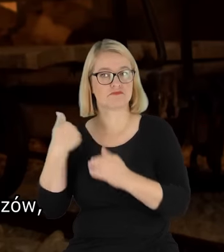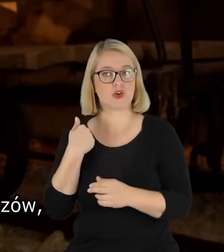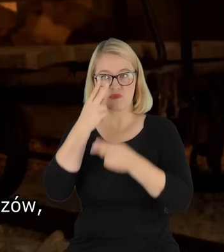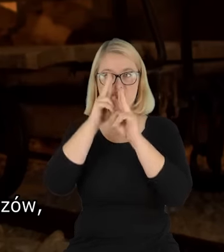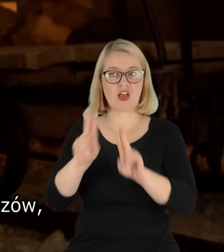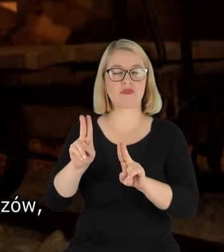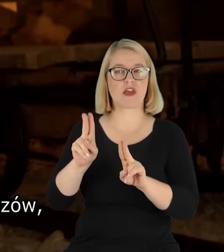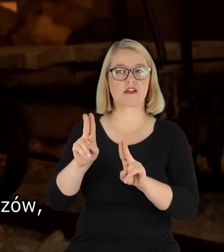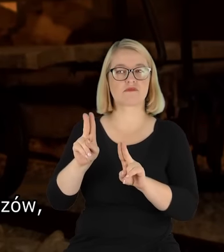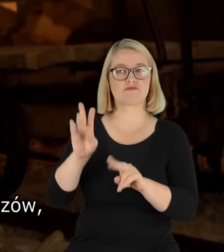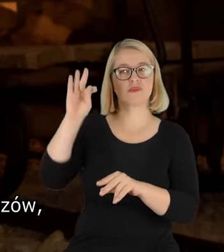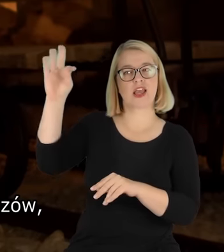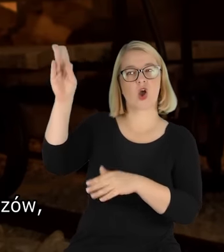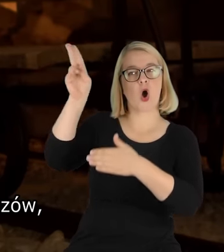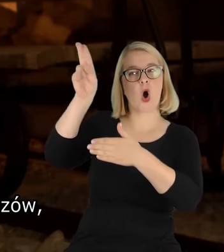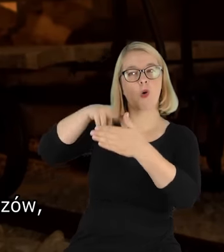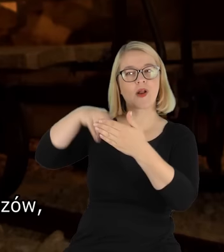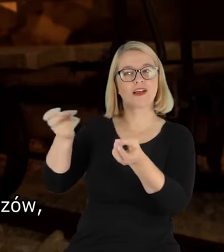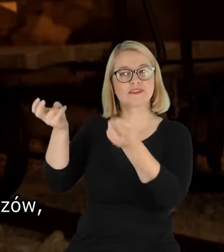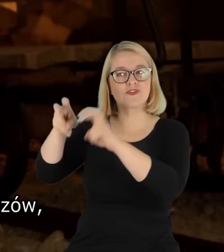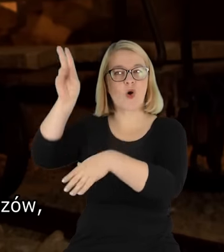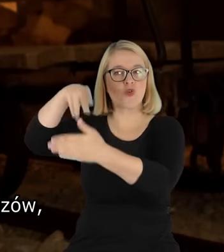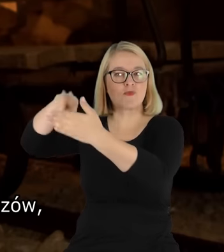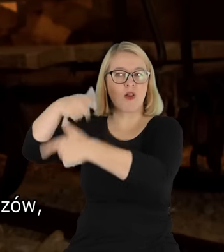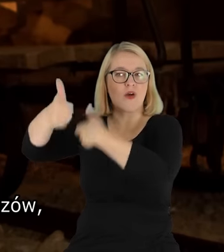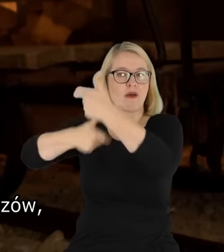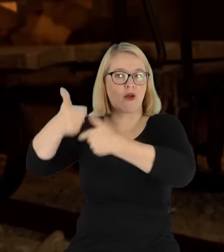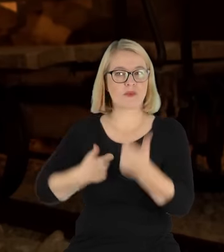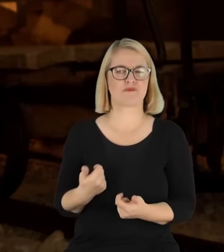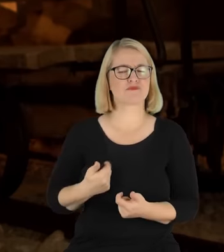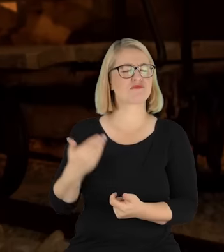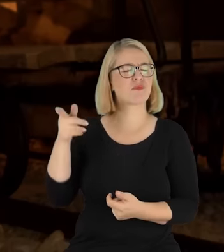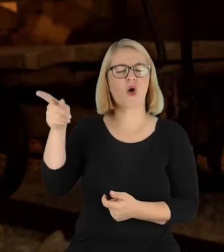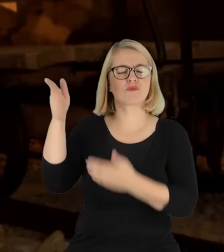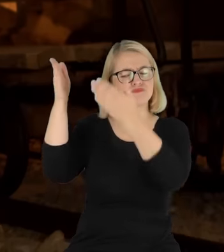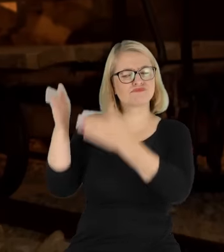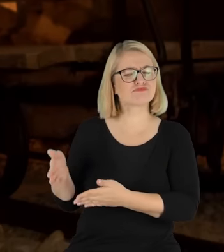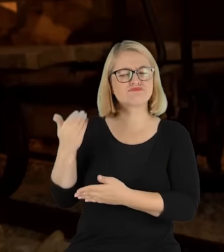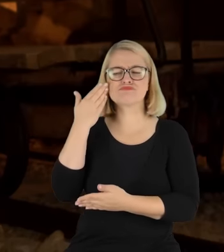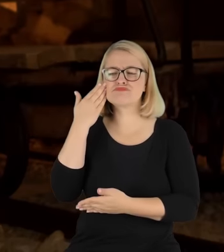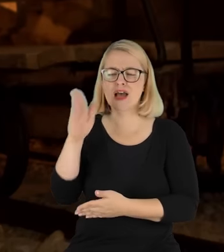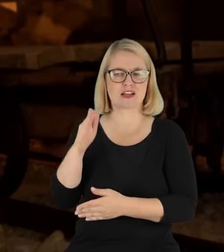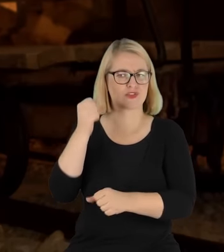powstających obrazów tam, które malował. To był niesamowicie